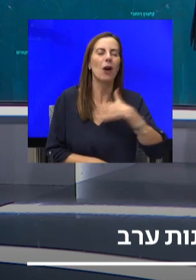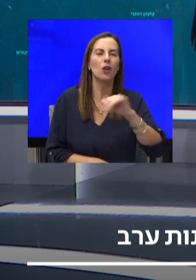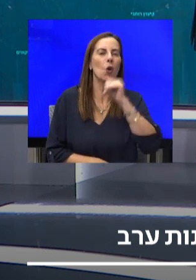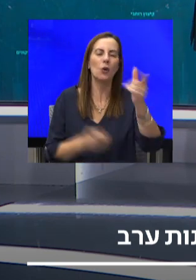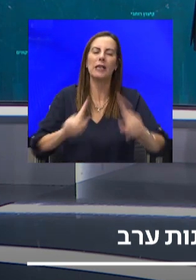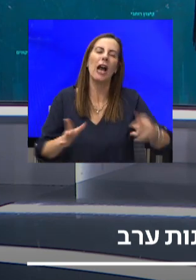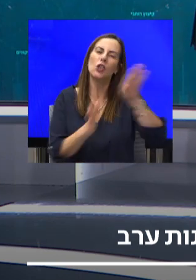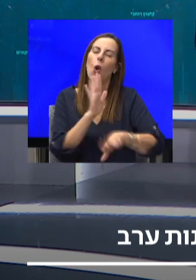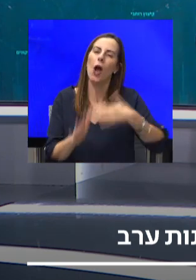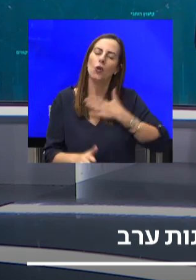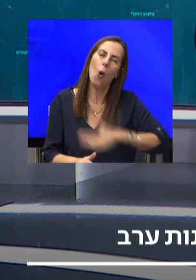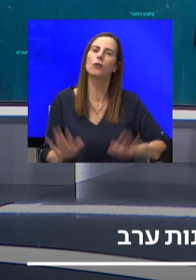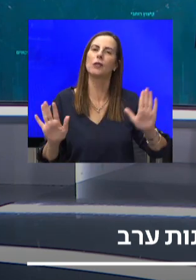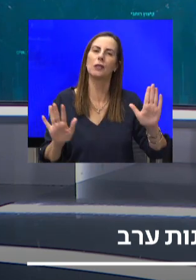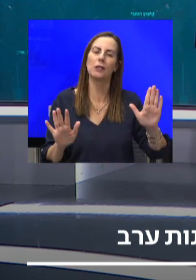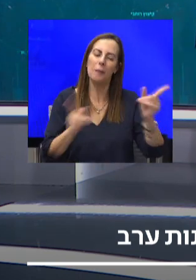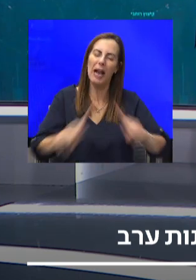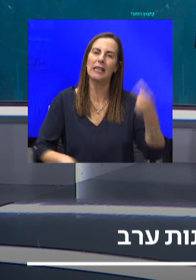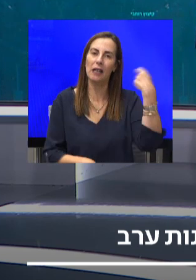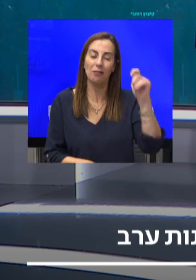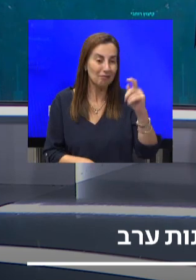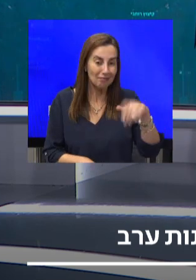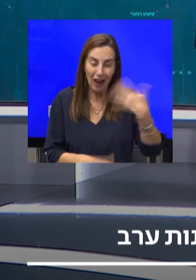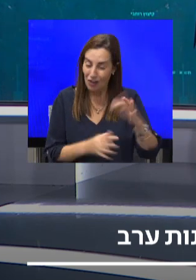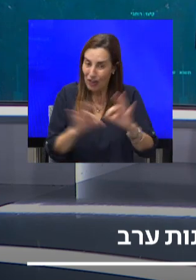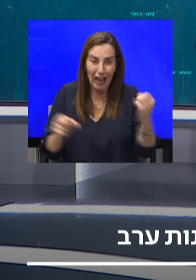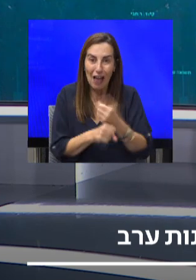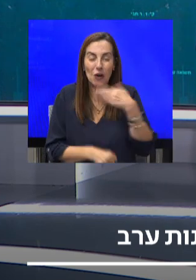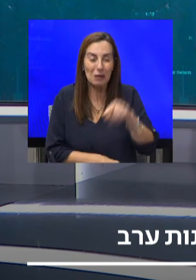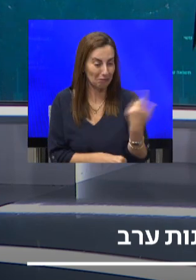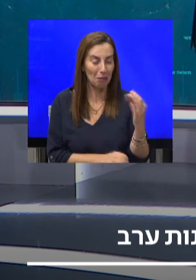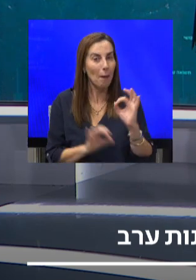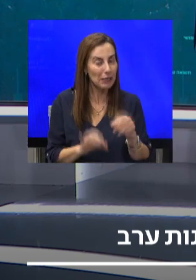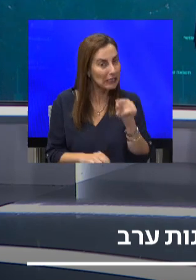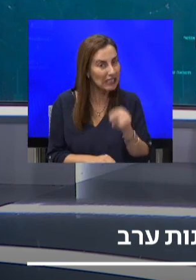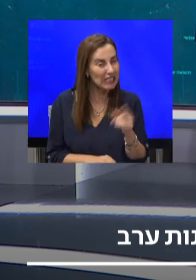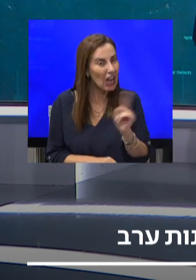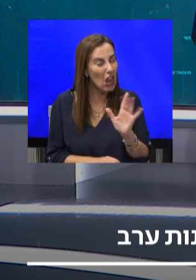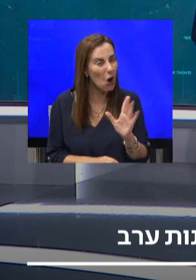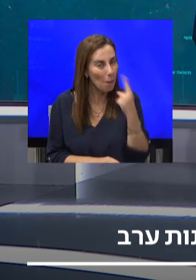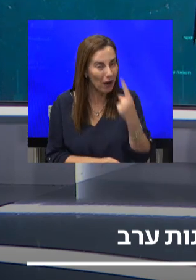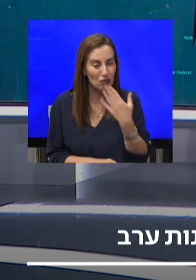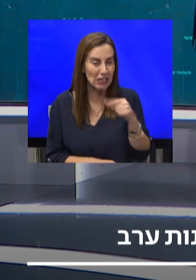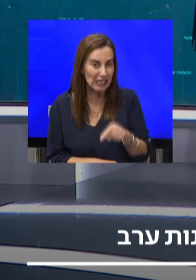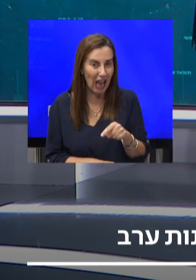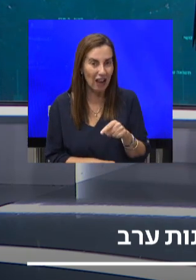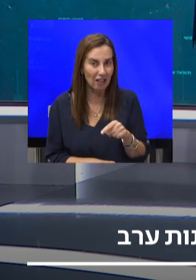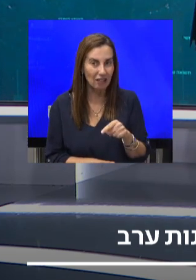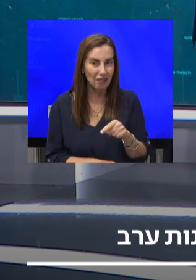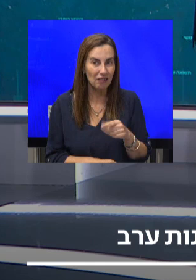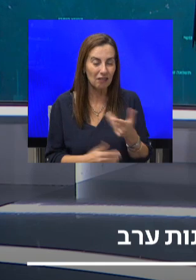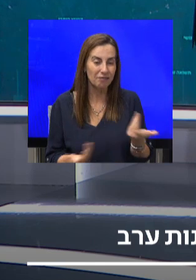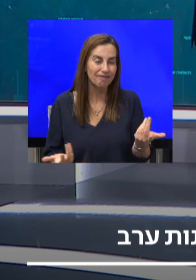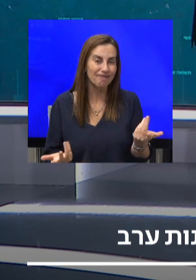גז יקר. שנייה אחרי שנכנסה לפה, האם זה לא מוכיח שמדינת ישראל בעצם מתבטלת אל מול חברות כל כך גדולות,